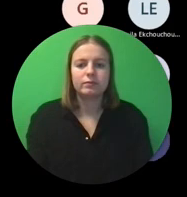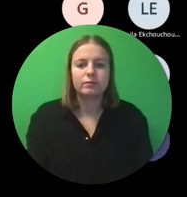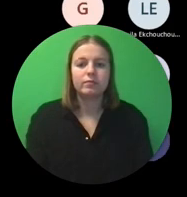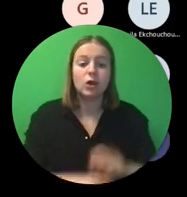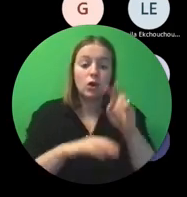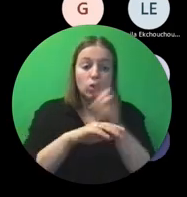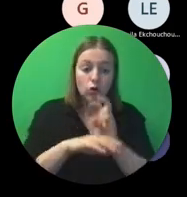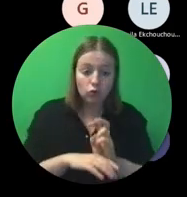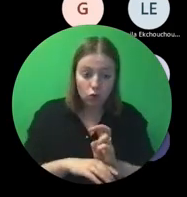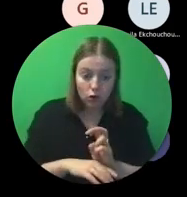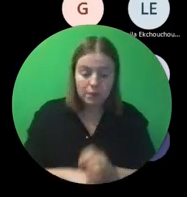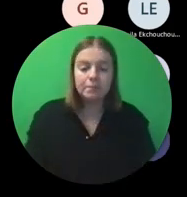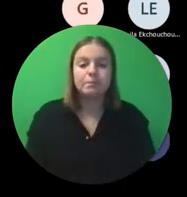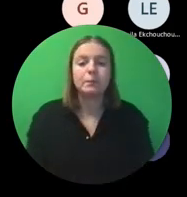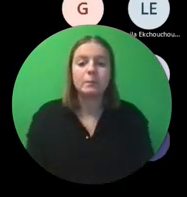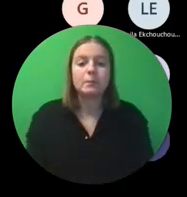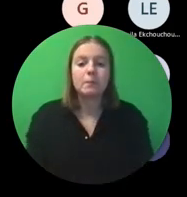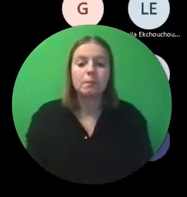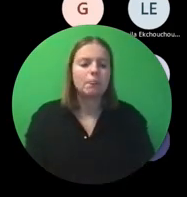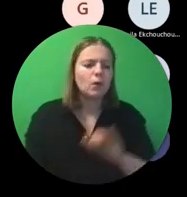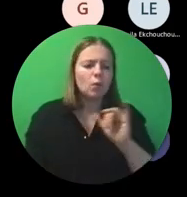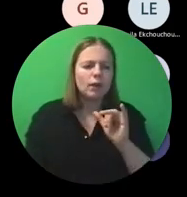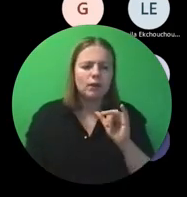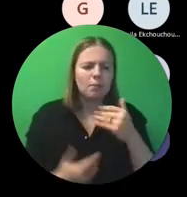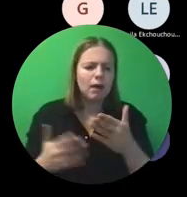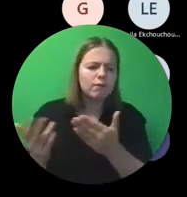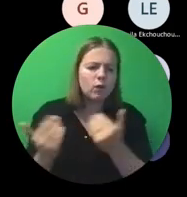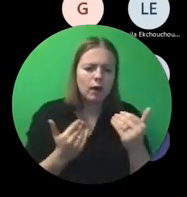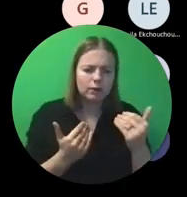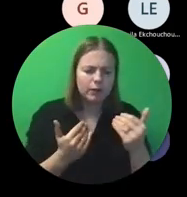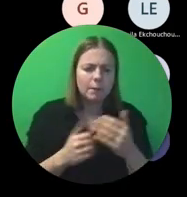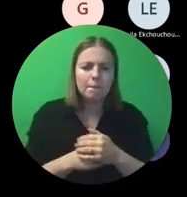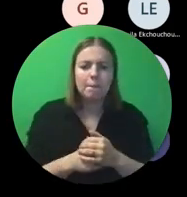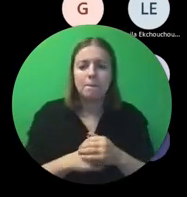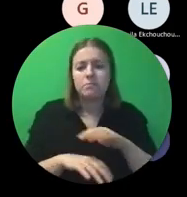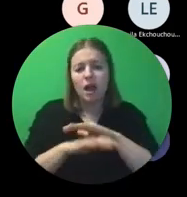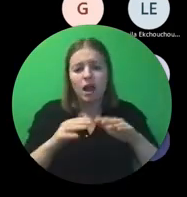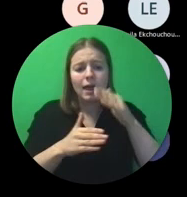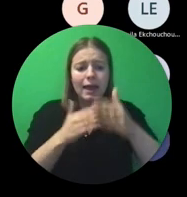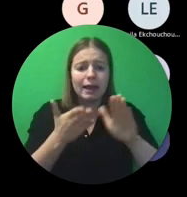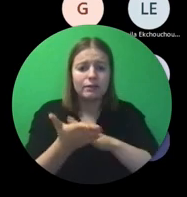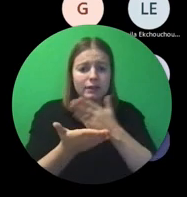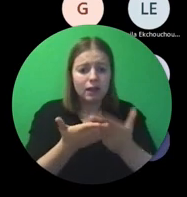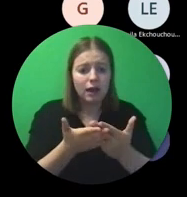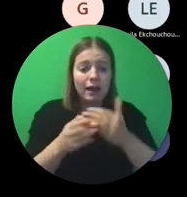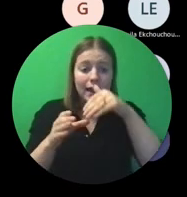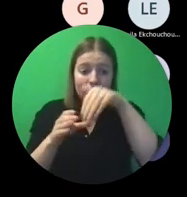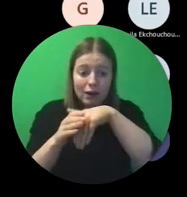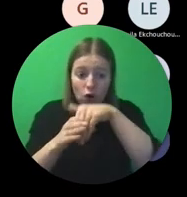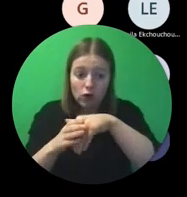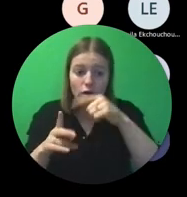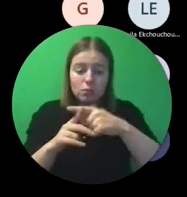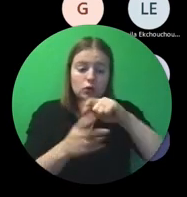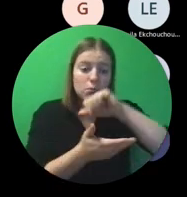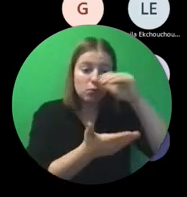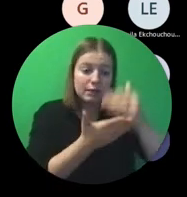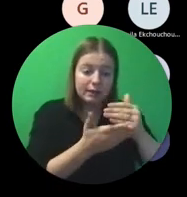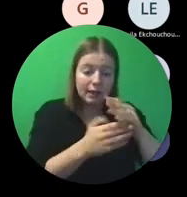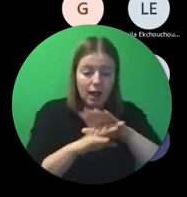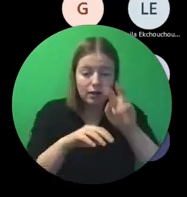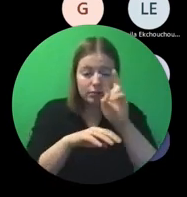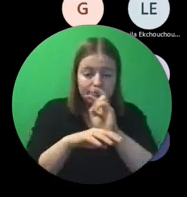Controles en audits, wel, wat mag je verwachten? Sowieso, alle eindverslagen worden inhoudelijk en budgetair gecontroleerd.